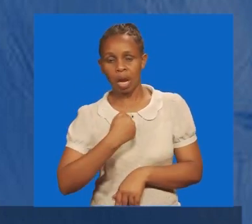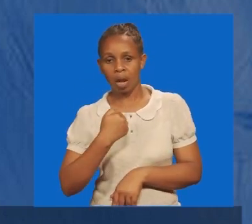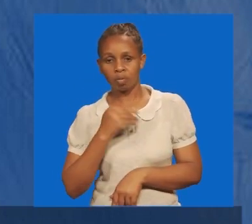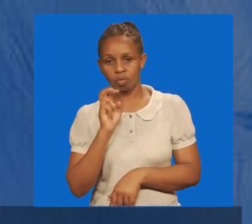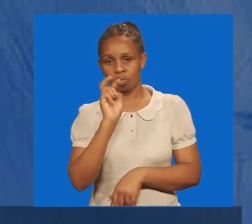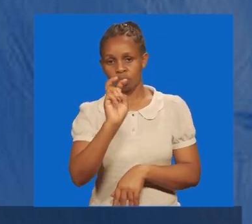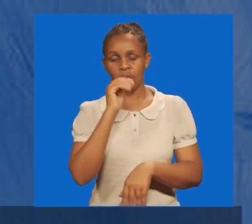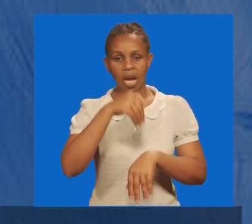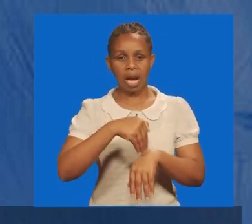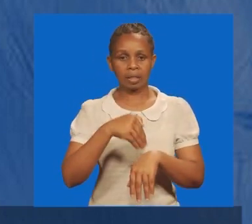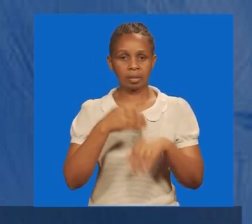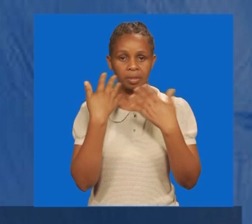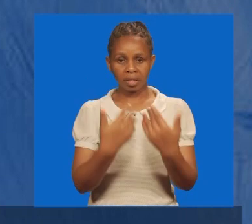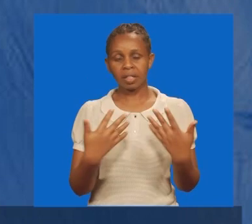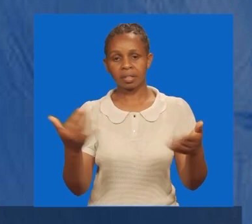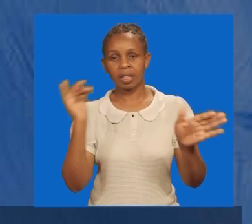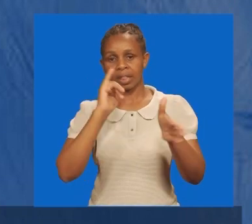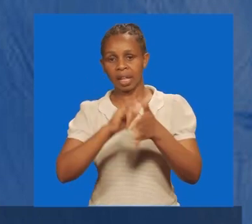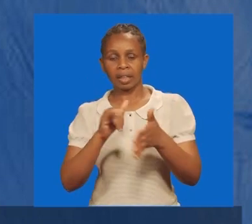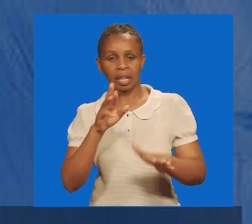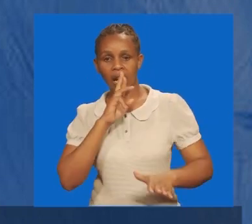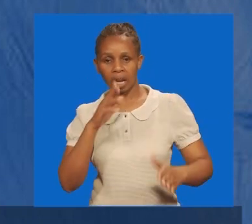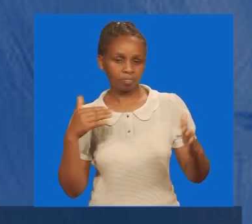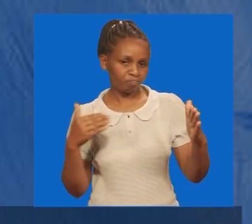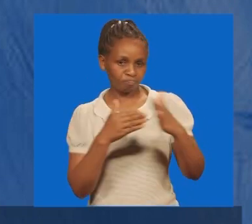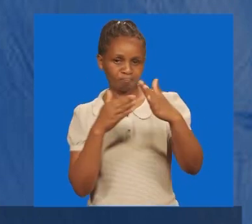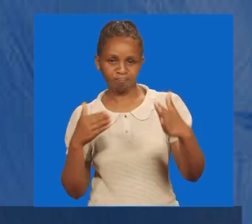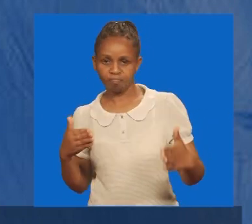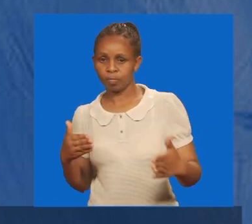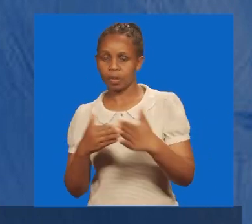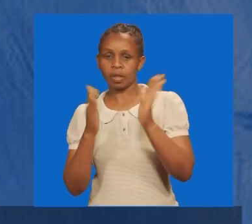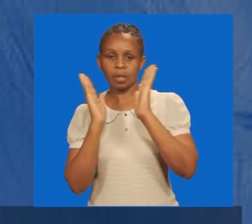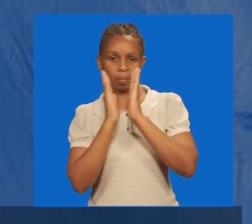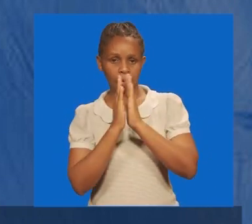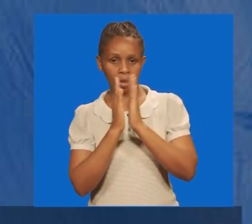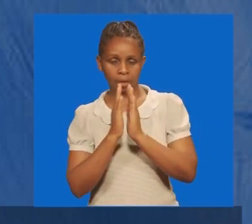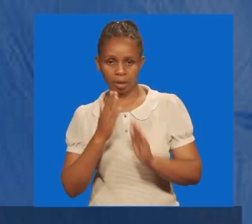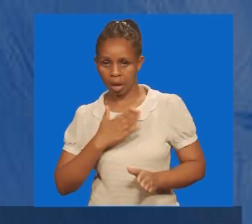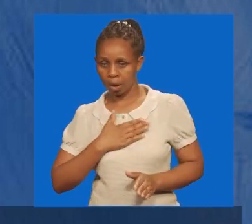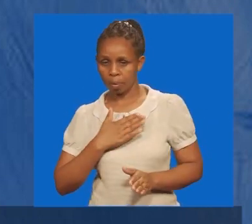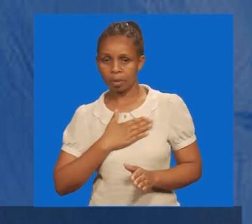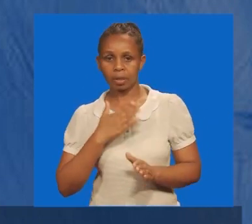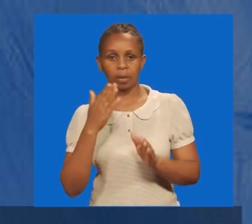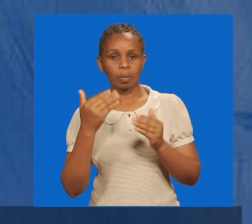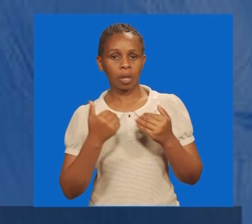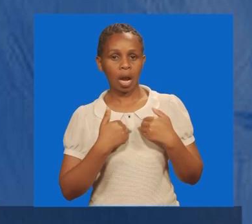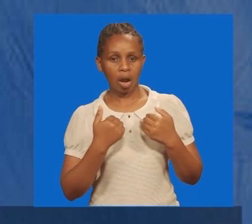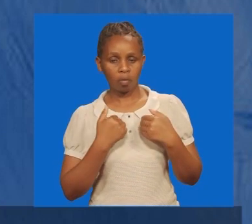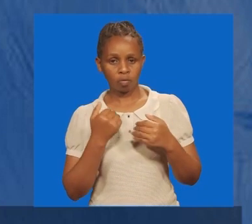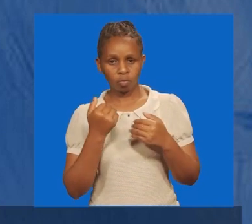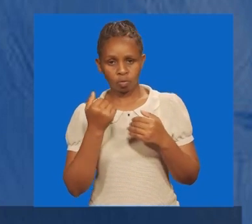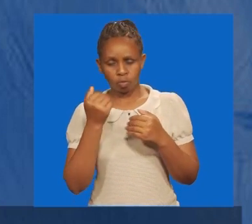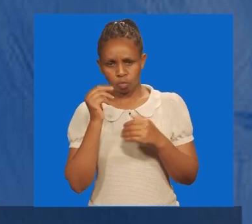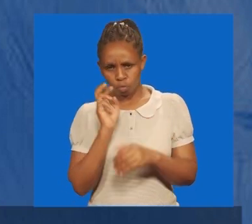tuliweze kuangalia mambo ambao ni vizuizi katika maombi yetu. Na ningependa